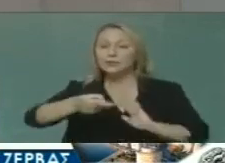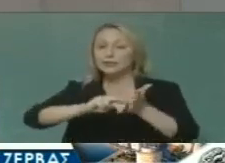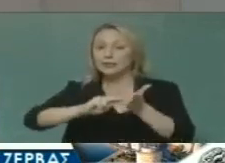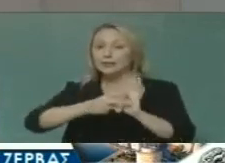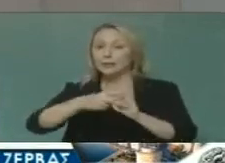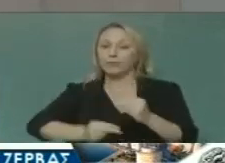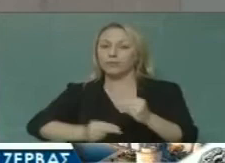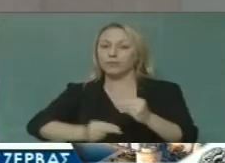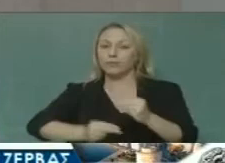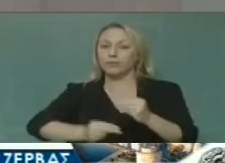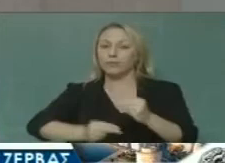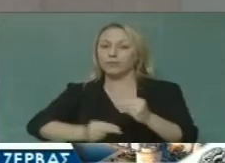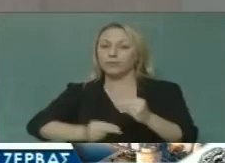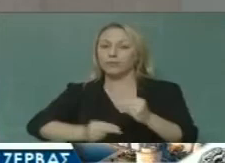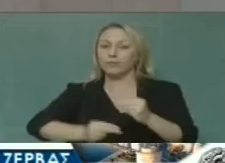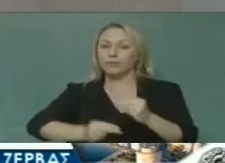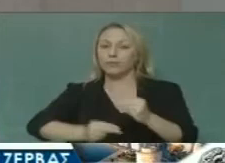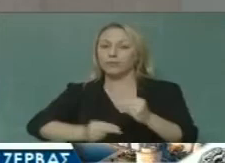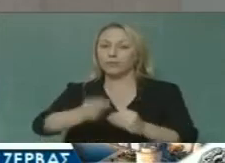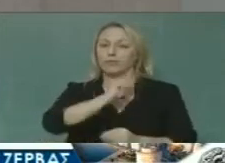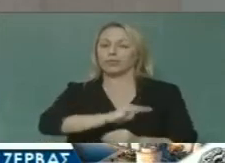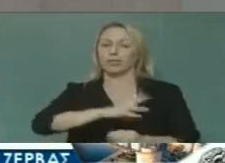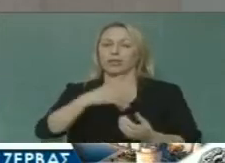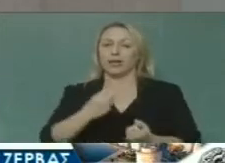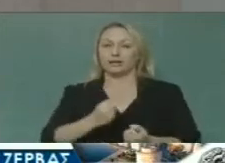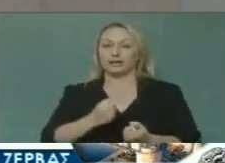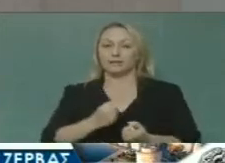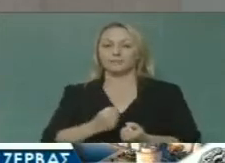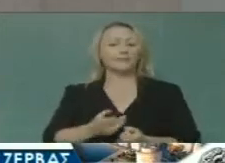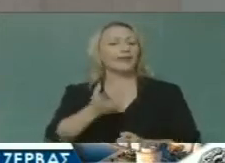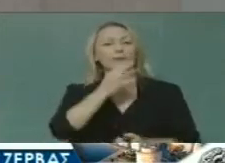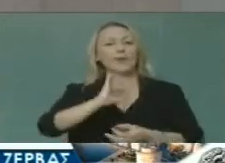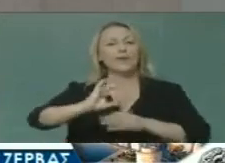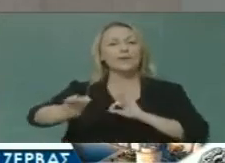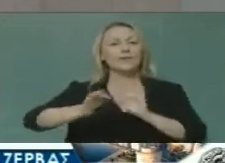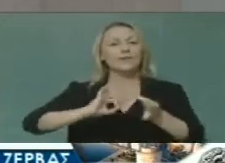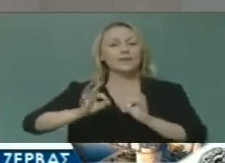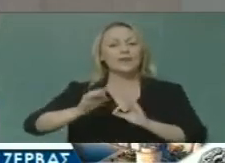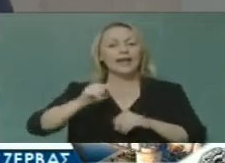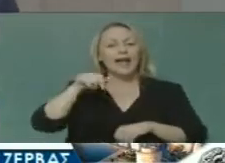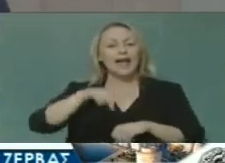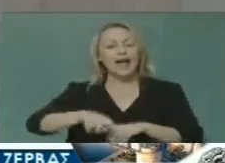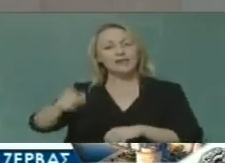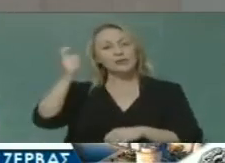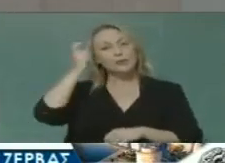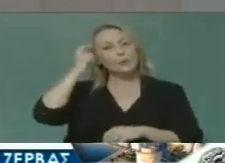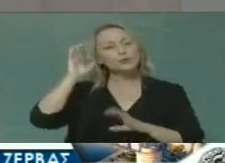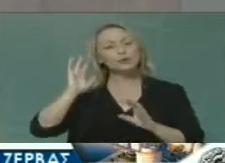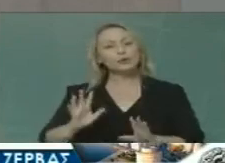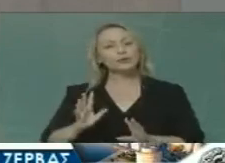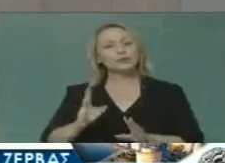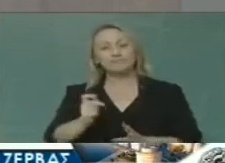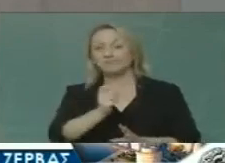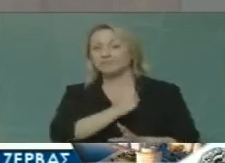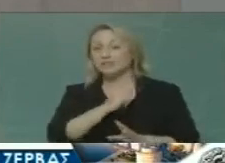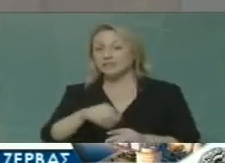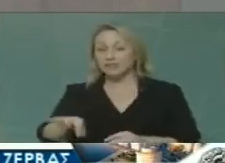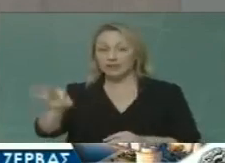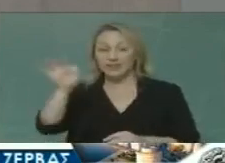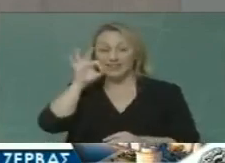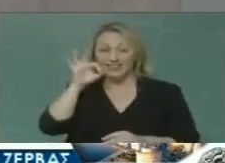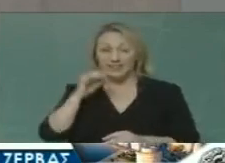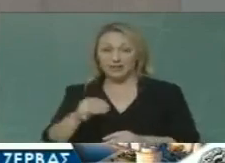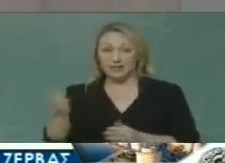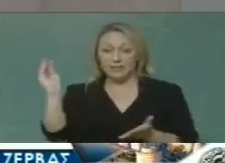ανθρώπων. Όλα αυτά σας τα λέω γιατί έχω την πεποίθηση πως η Θεσσαλονίκη δεν αντέχει να